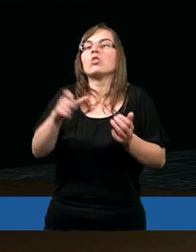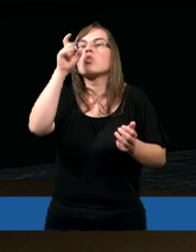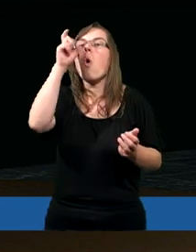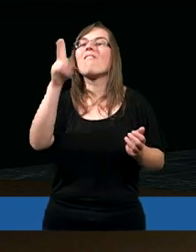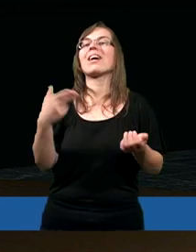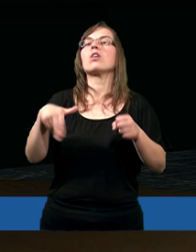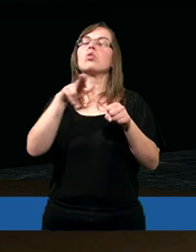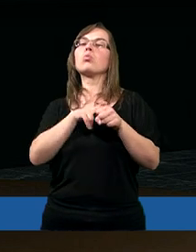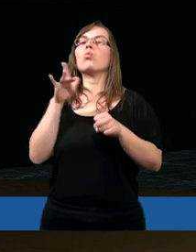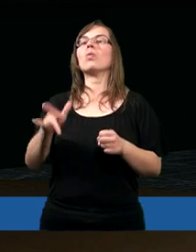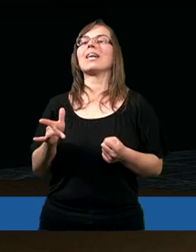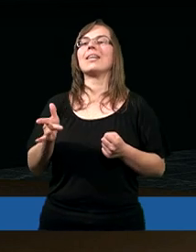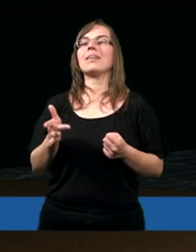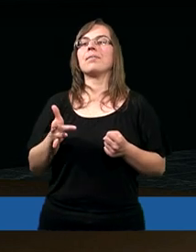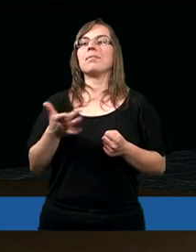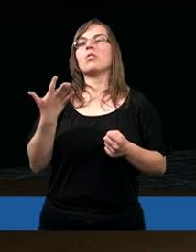chodzi o niektóre